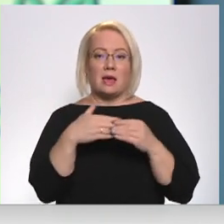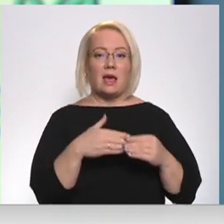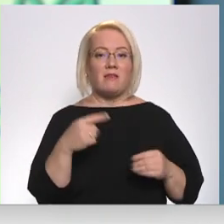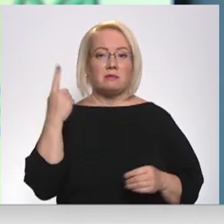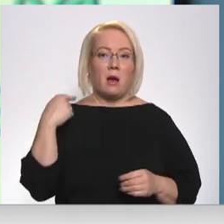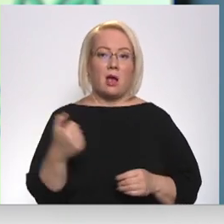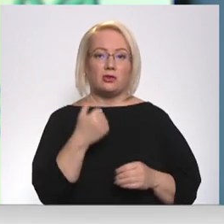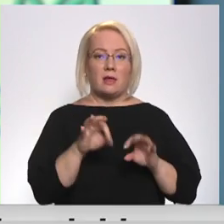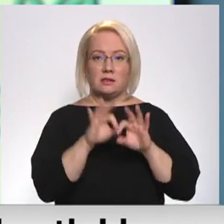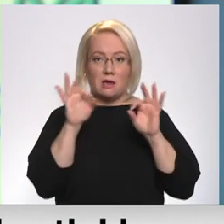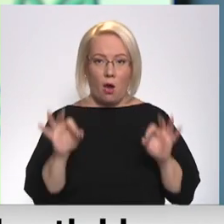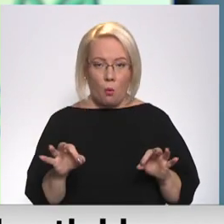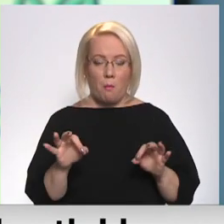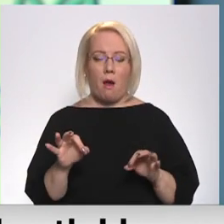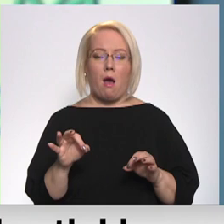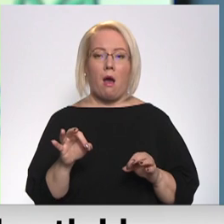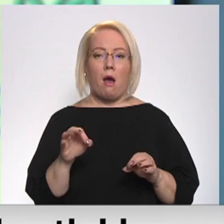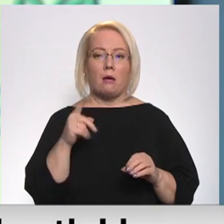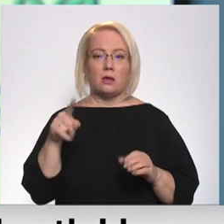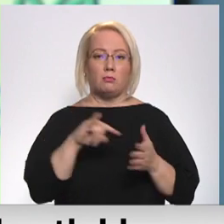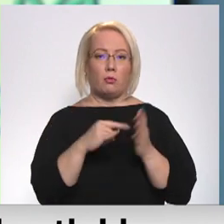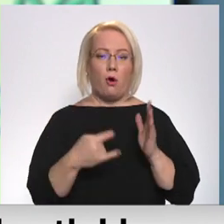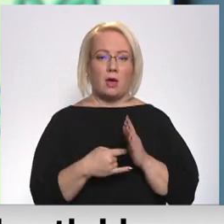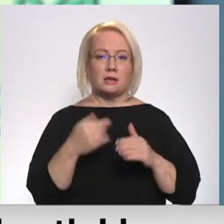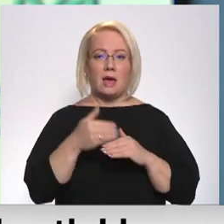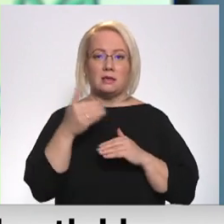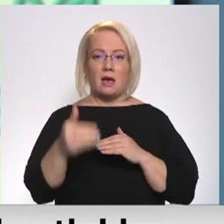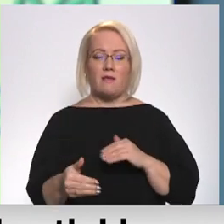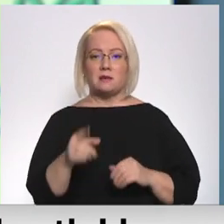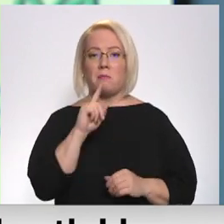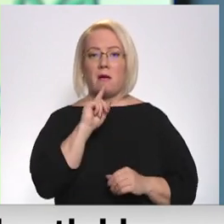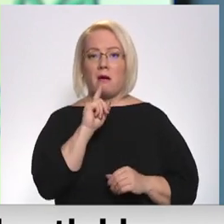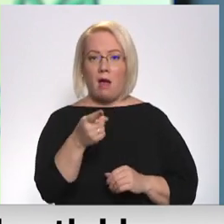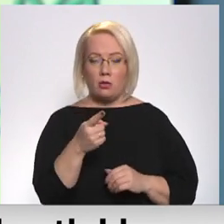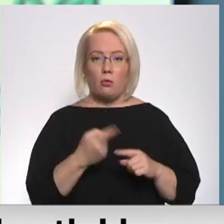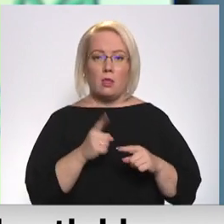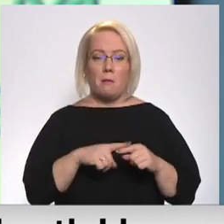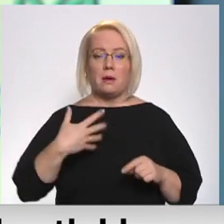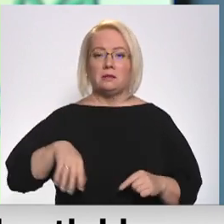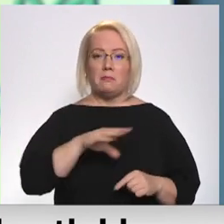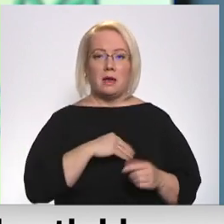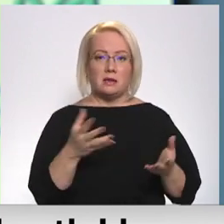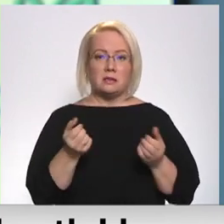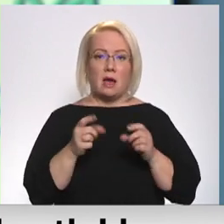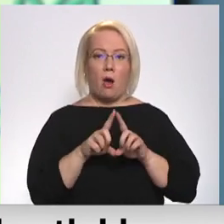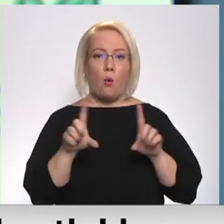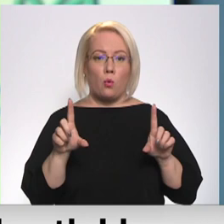Projekts aizskavējā zinām iemeslu pēc gandrīz par gadu, līdz ar ko mēs, kā uzņēmums,